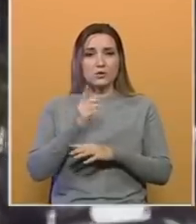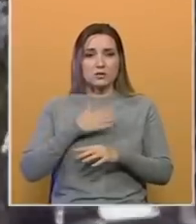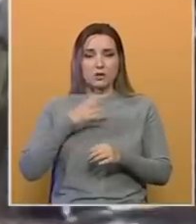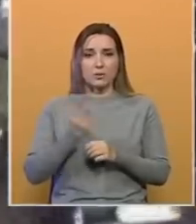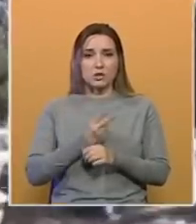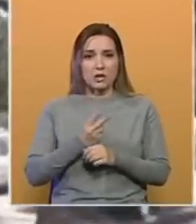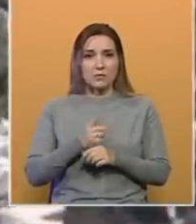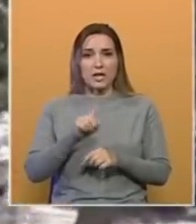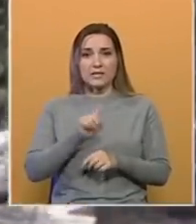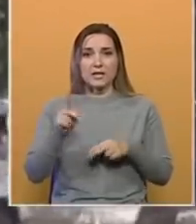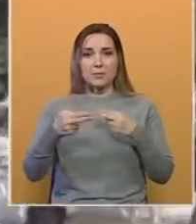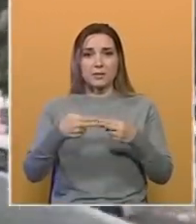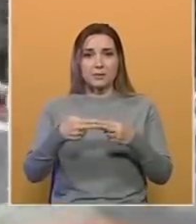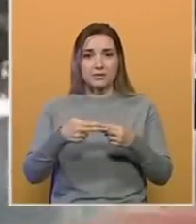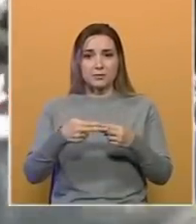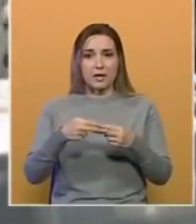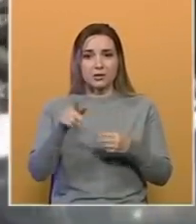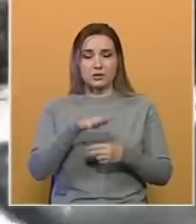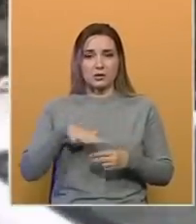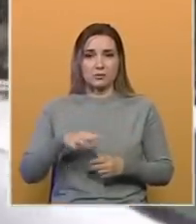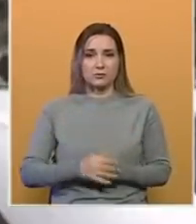državljanima da se ne približavaju kapijama.